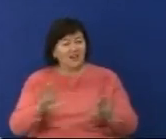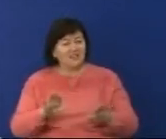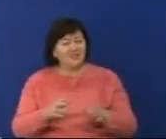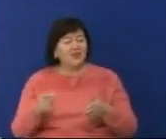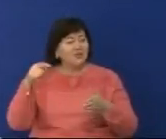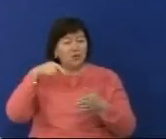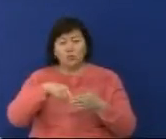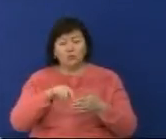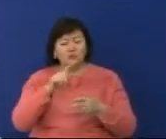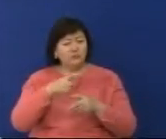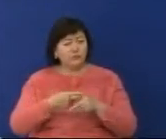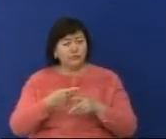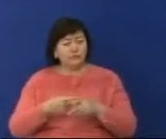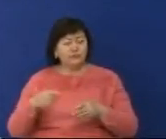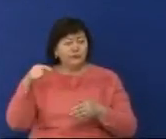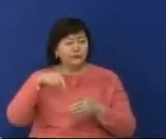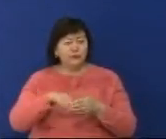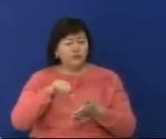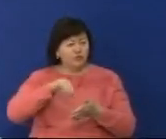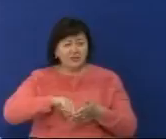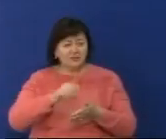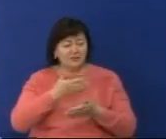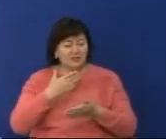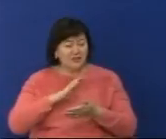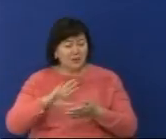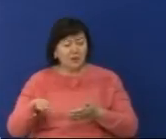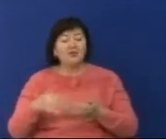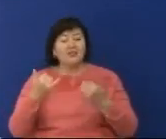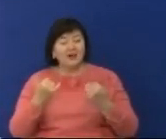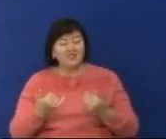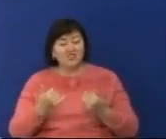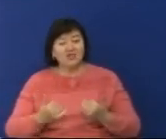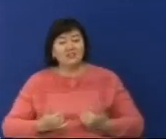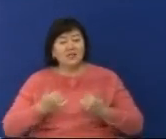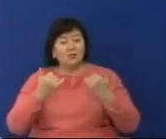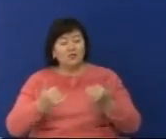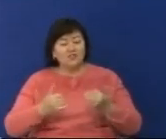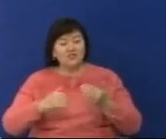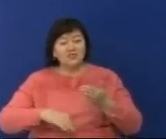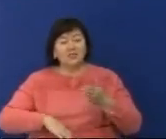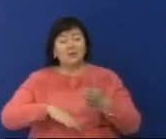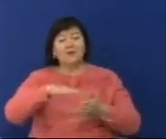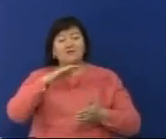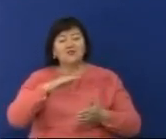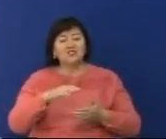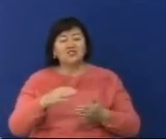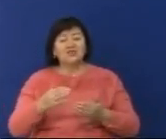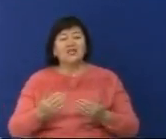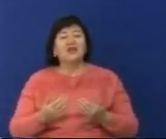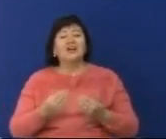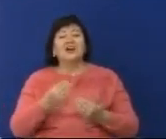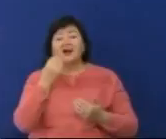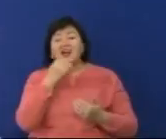сондықтан сала қызметкерлерінің жала қысын жоғарлату олардың мәртебесін артырып әлі өметтік жағынан түзетуге септігін